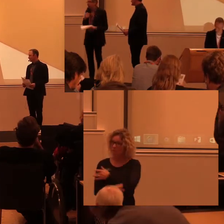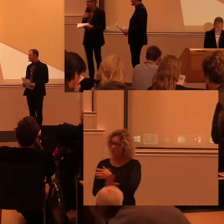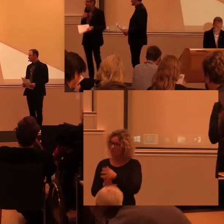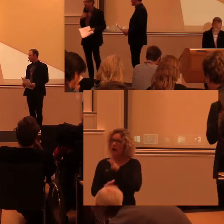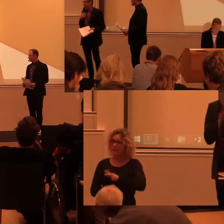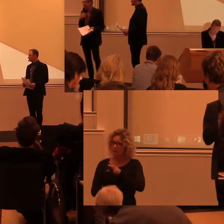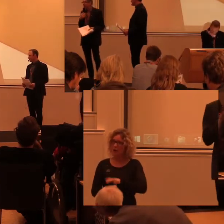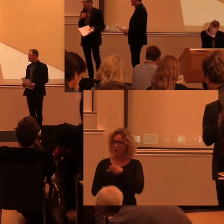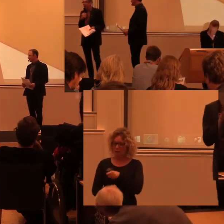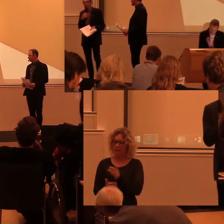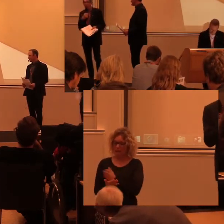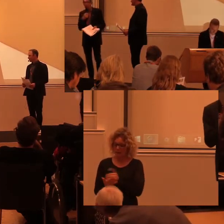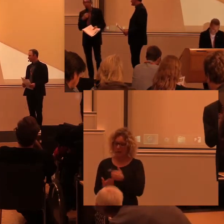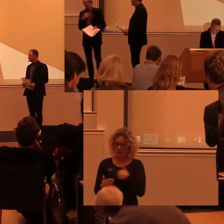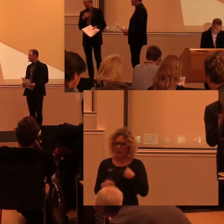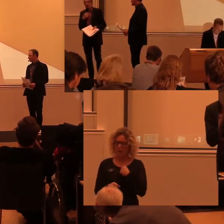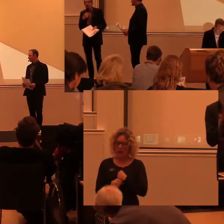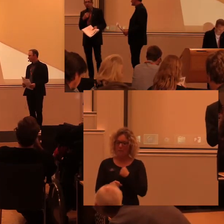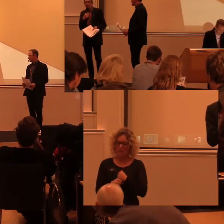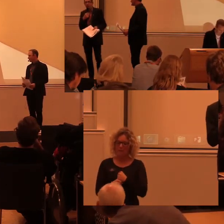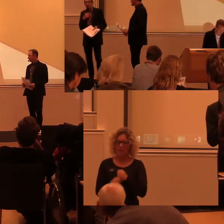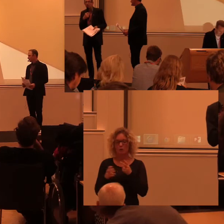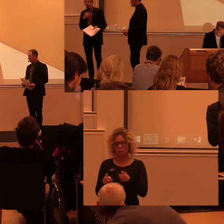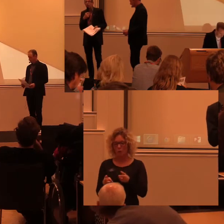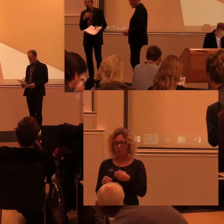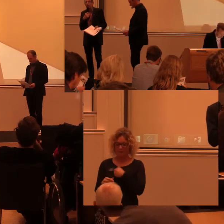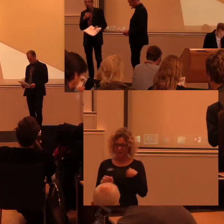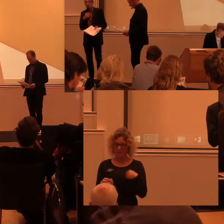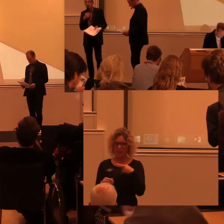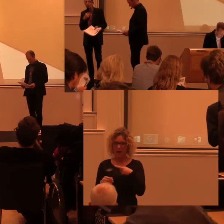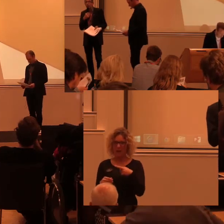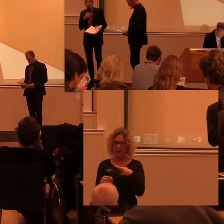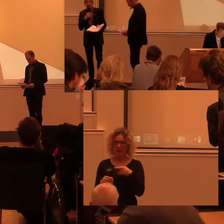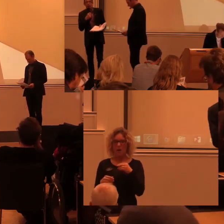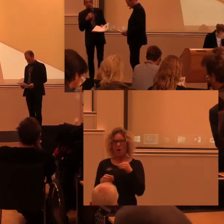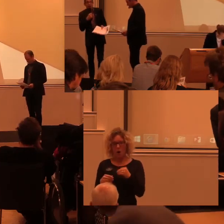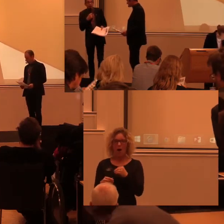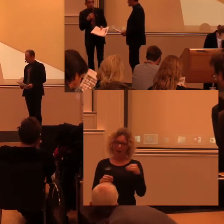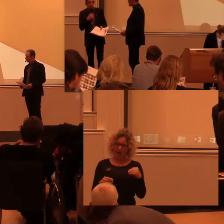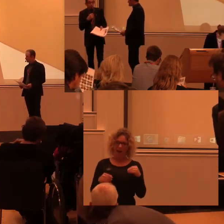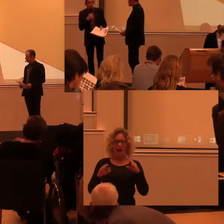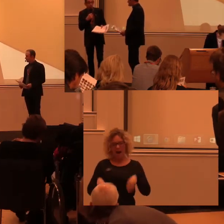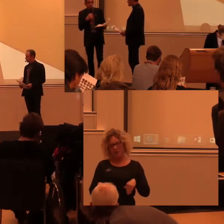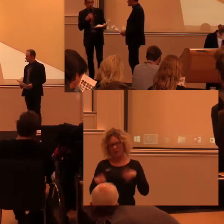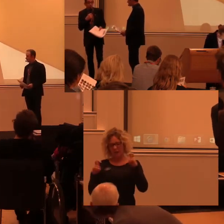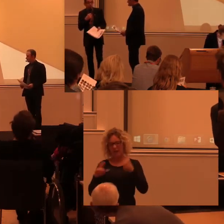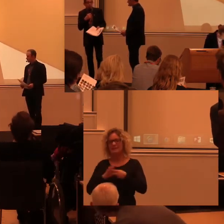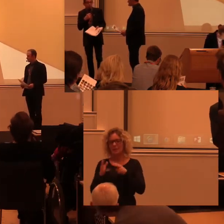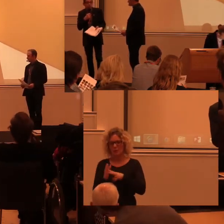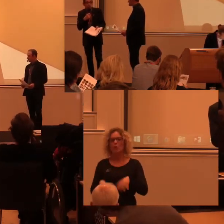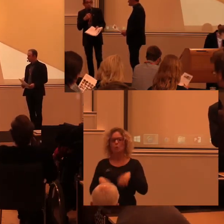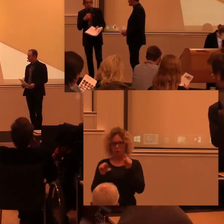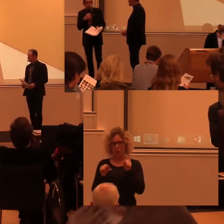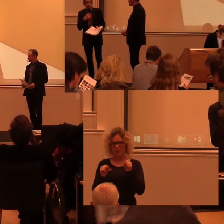för den delen i det här arbetet som Riksantikvarieämbetet har jobbat med de sista åren, det så kallade strategiuppdraget som har legat